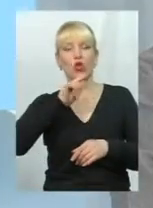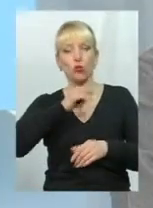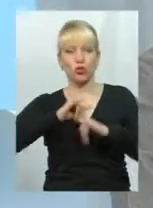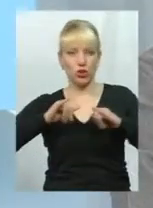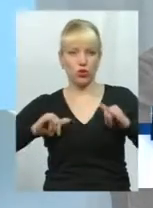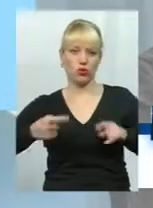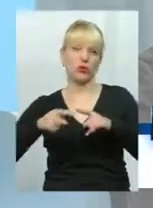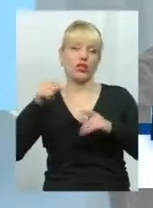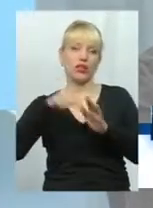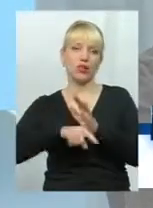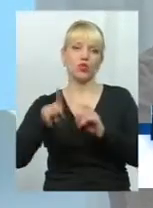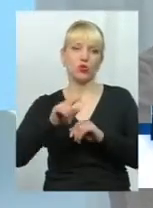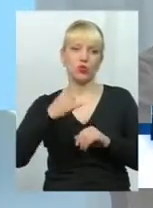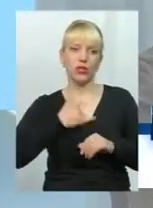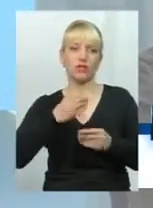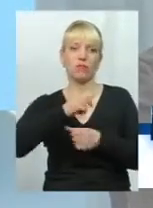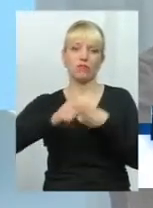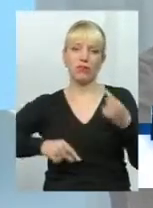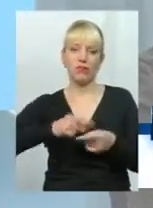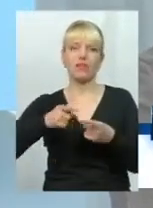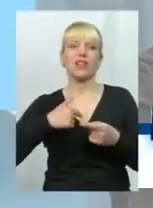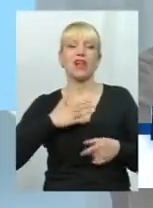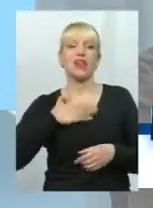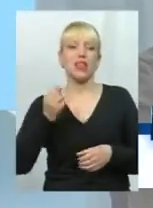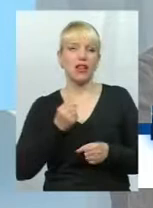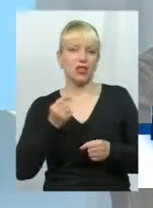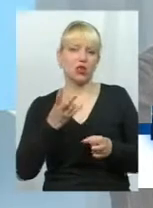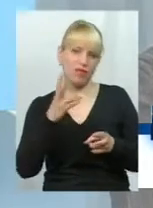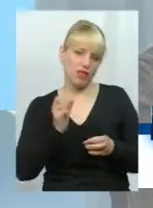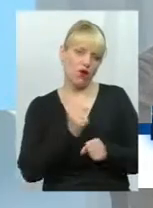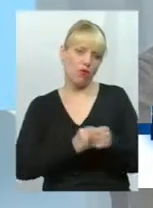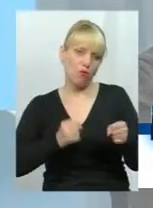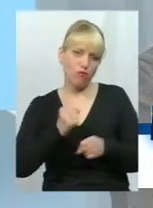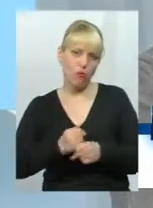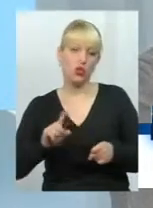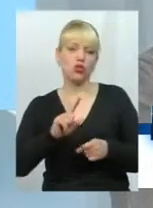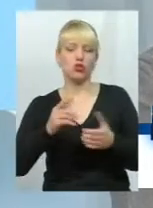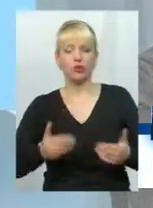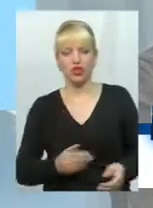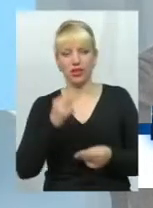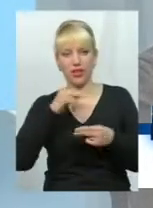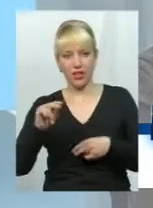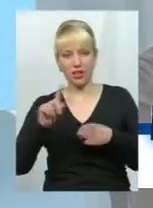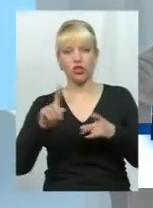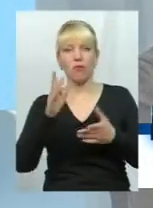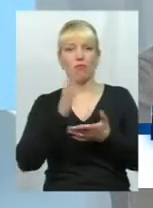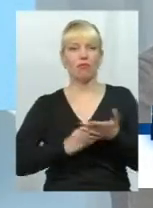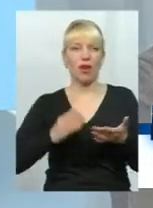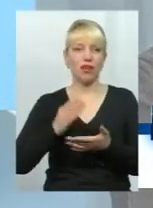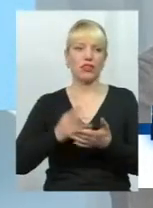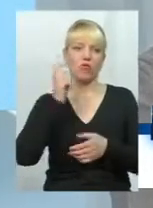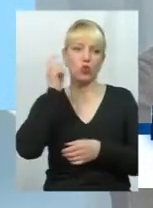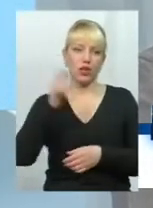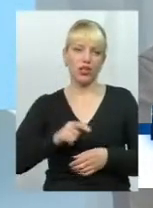і те, що в нас бізнес, він налаштований на роботу, на те, щоб жити краще, щоб мати в